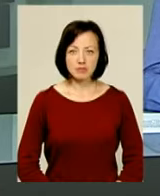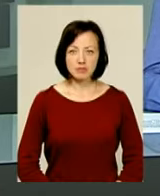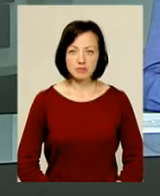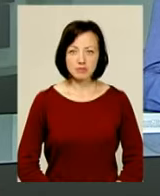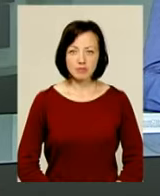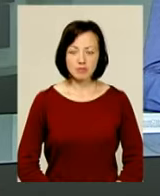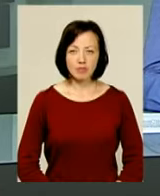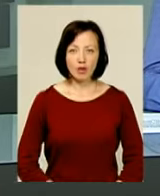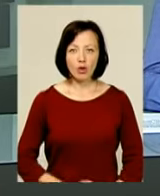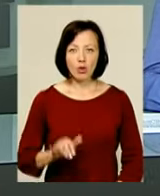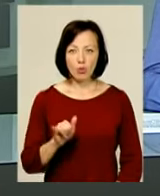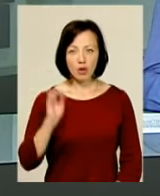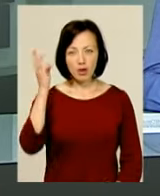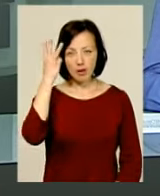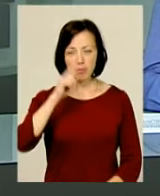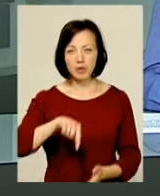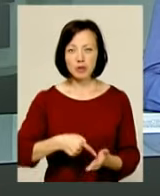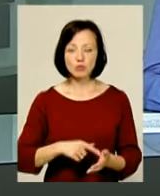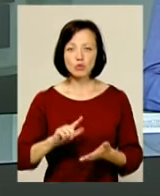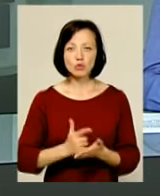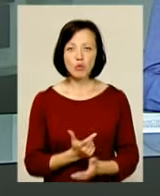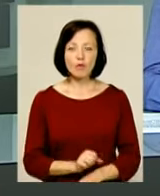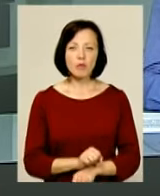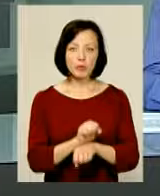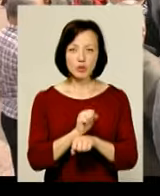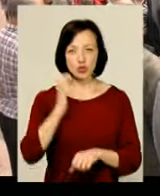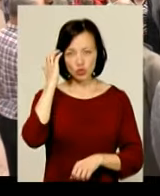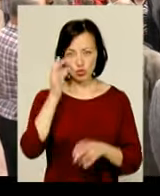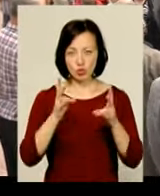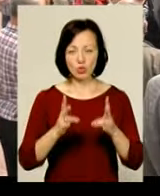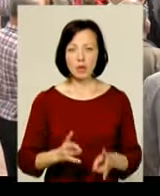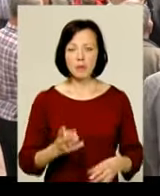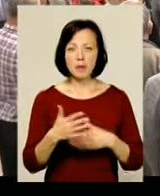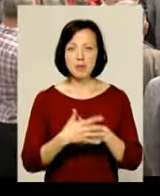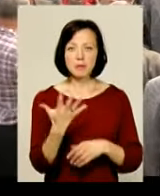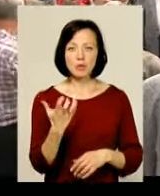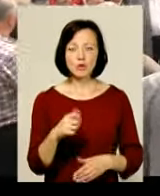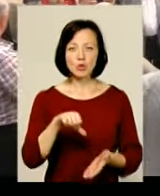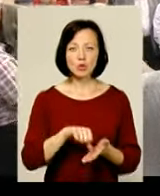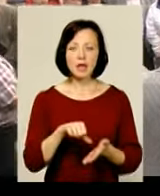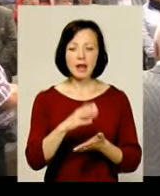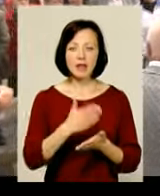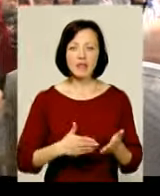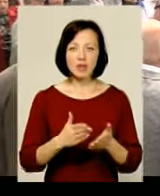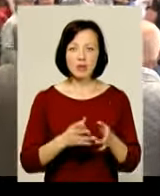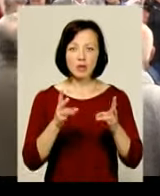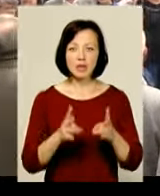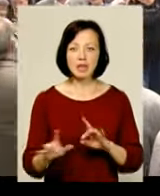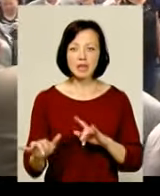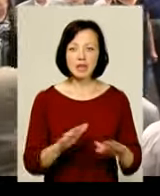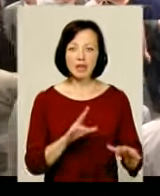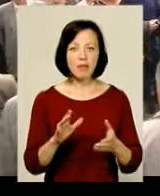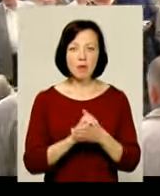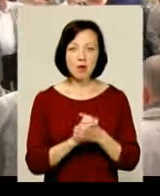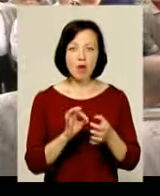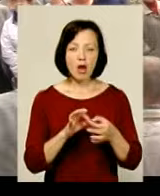У Хмельницькому знову мітинг. Цього разу Чорнобильський. Близько півсотні ліквідаторів і потерпілих від дій немирного